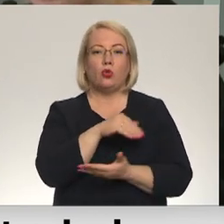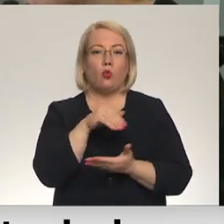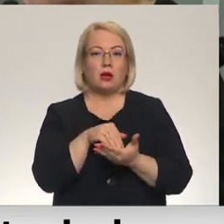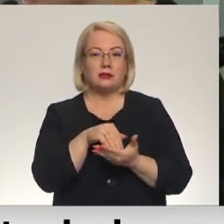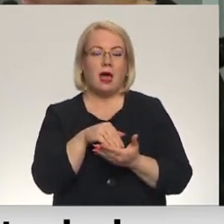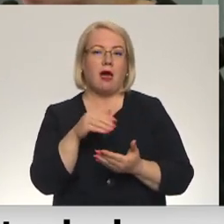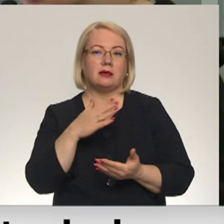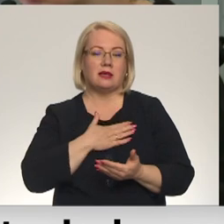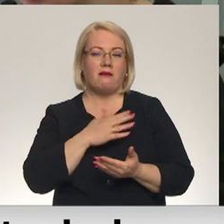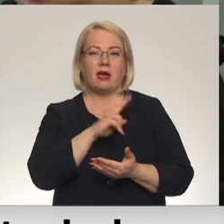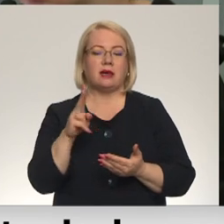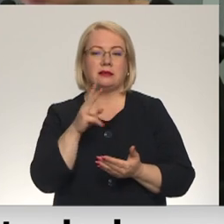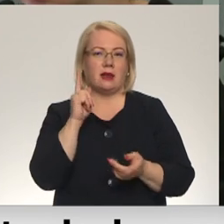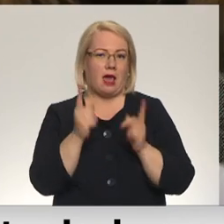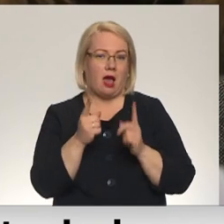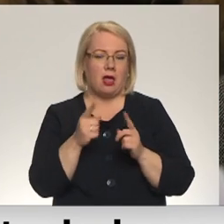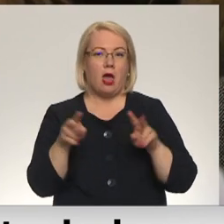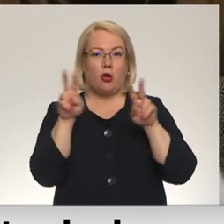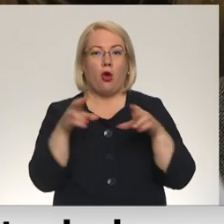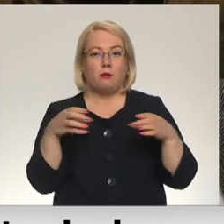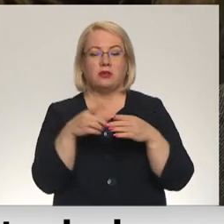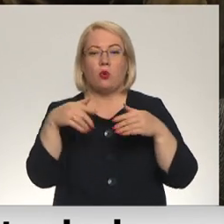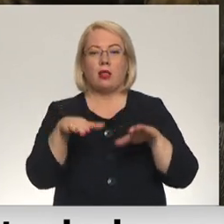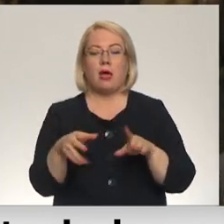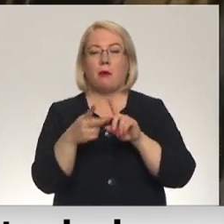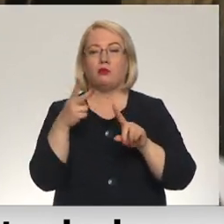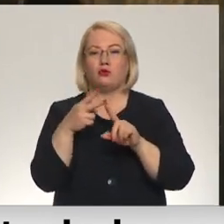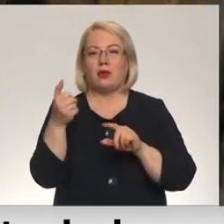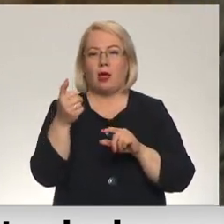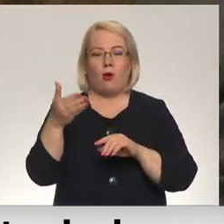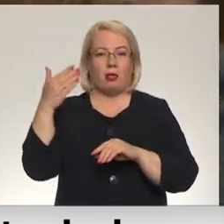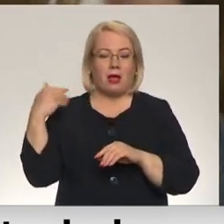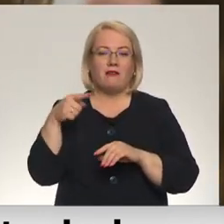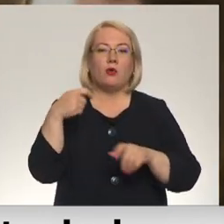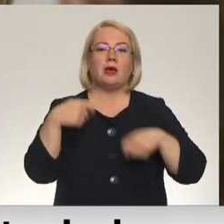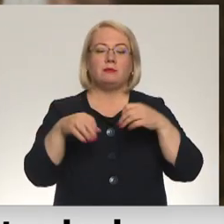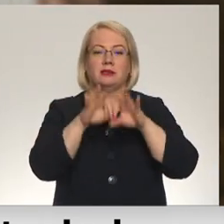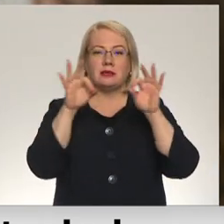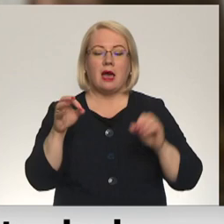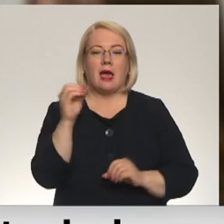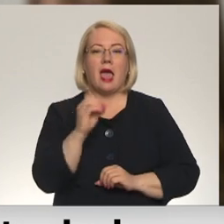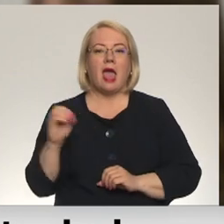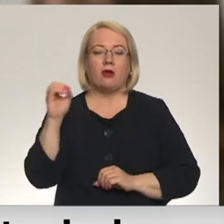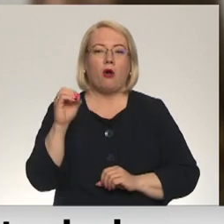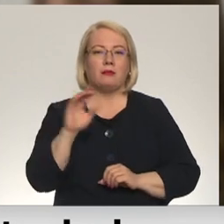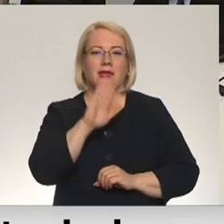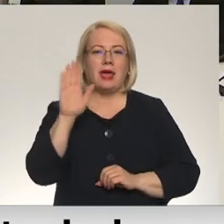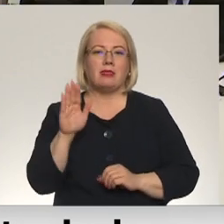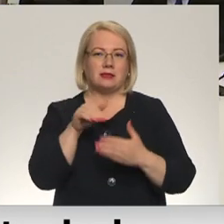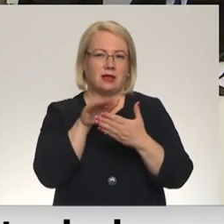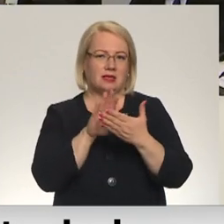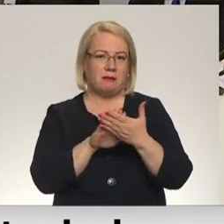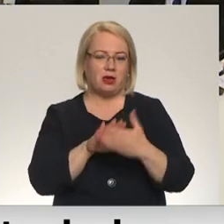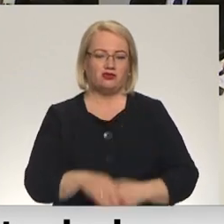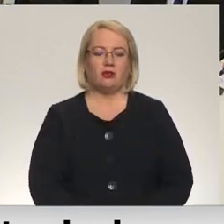jāaizskata, reāla. Par to komisijā lēmts pirms pusotra gada. Komisija šo izspēle veido iesākot Eiropas dienas atzīmēšanu. Dāvids